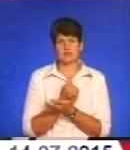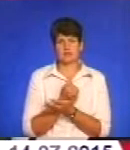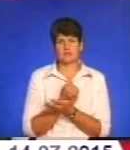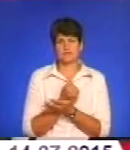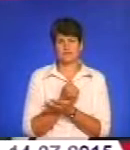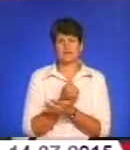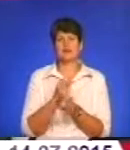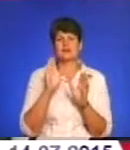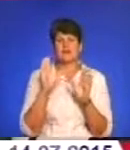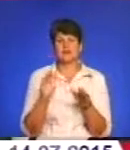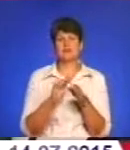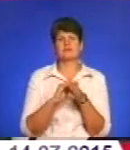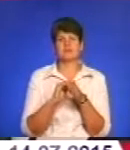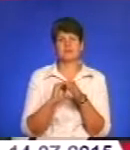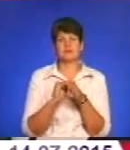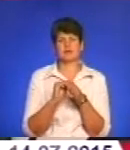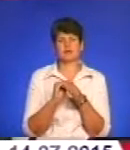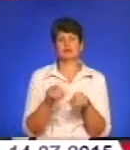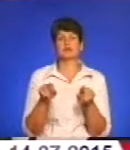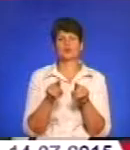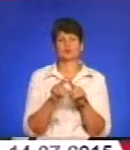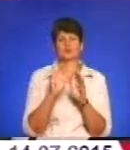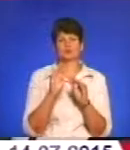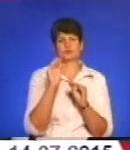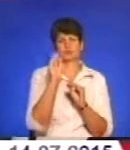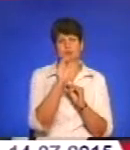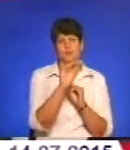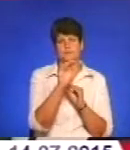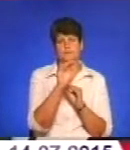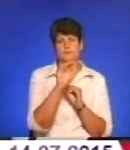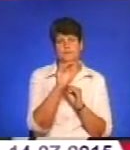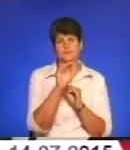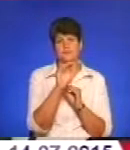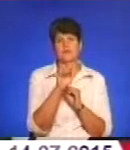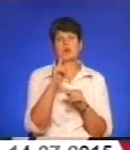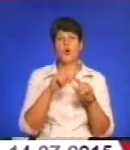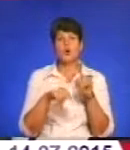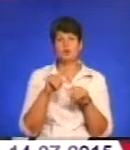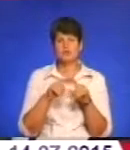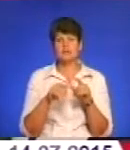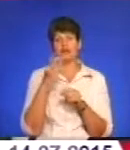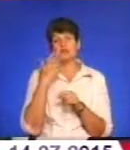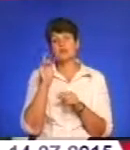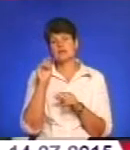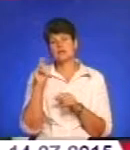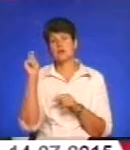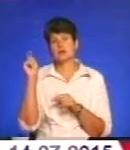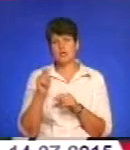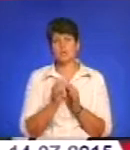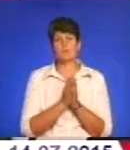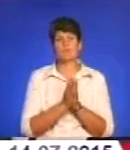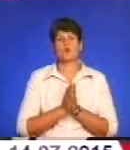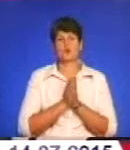Нехай навіть прізвище їх теж тут буде, і родина колись приїде і помолиться.